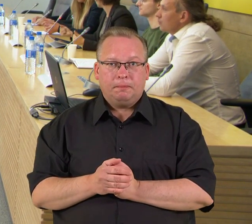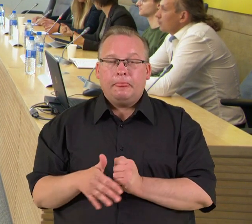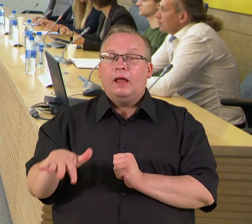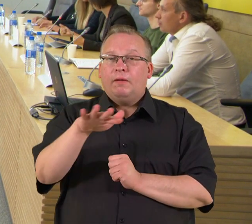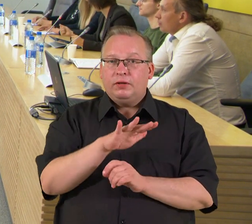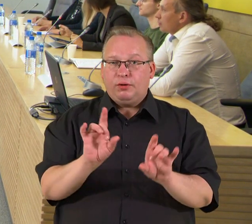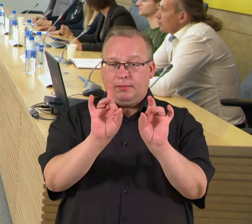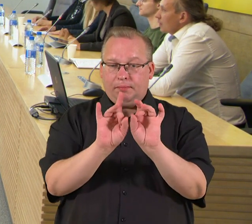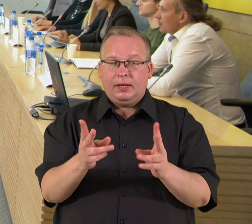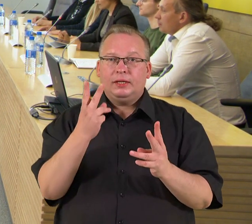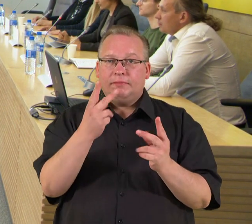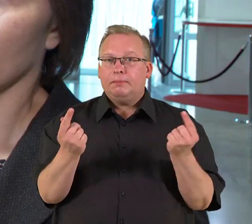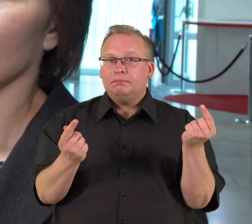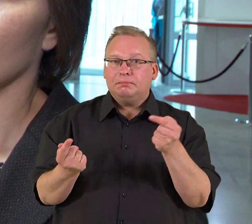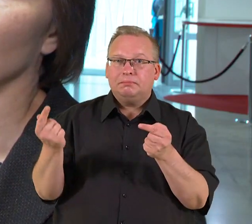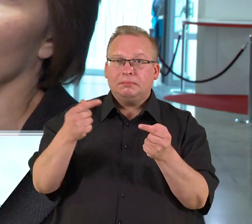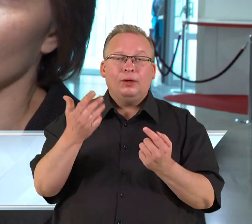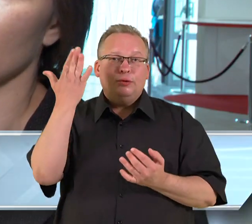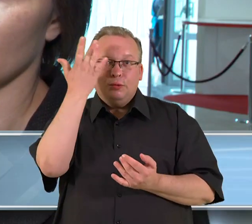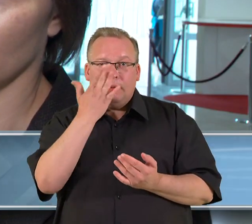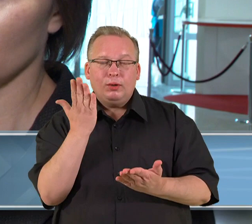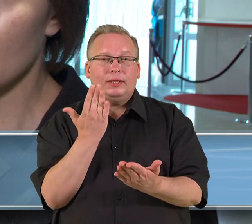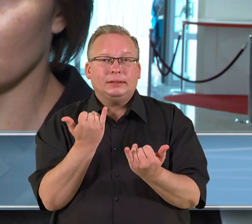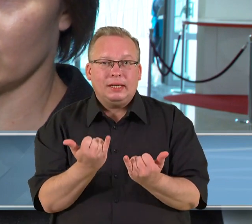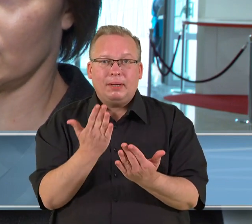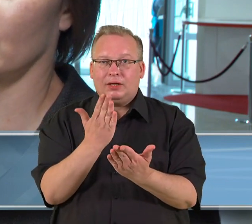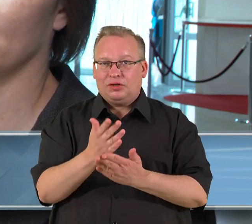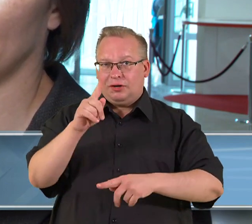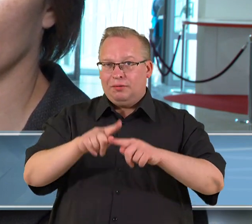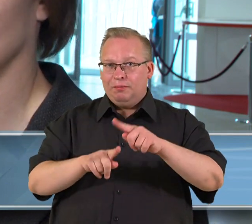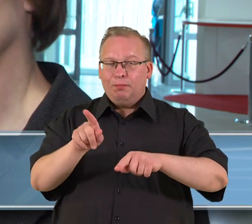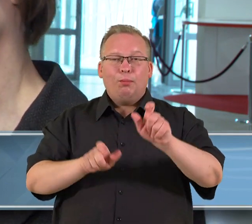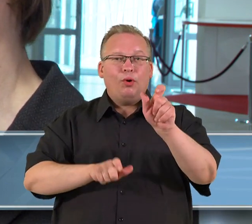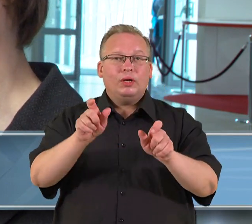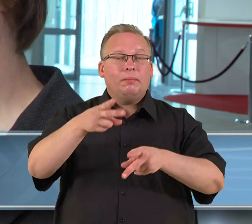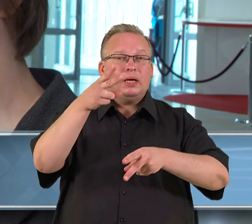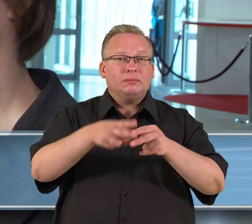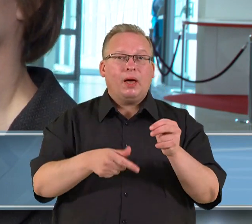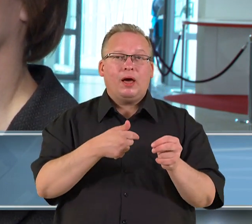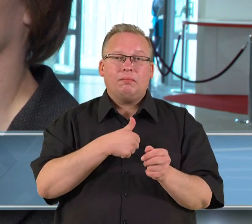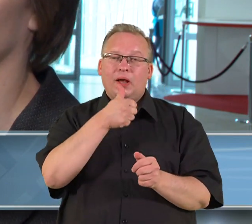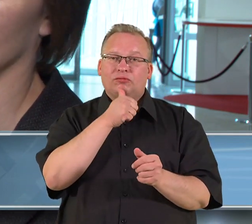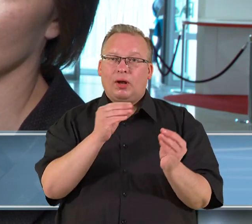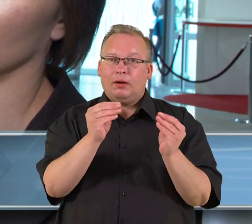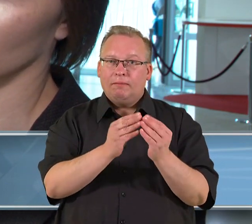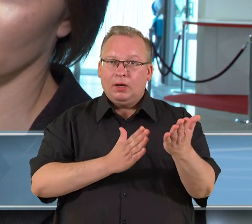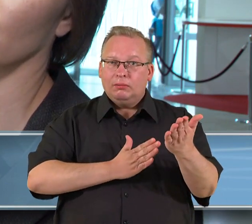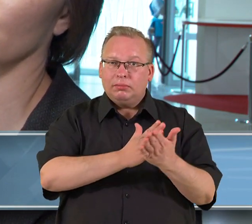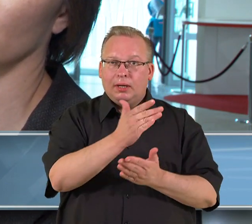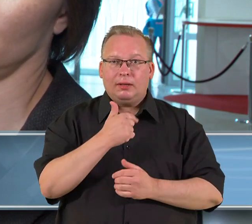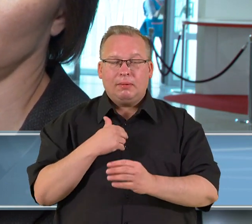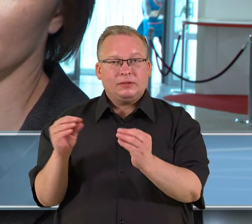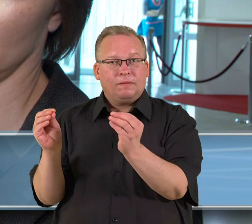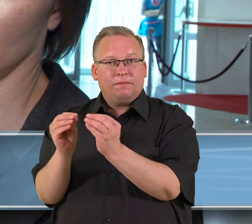išsiskyrė tos dvi skirtingos vizijos, tai dabar jau yra politikams apspręsti, ar mes einam žalių kurso kelių, ar mes vis dėl to